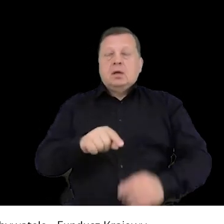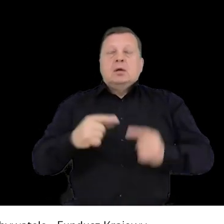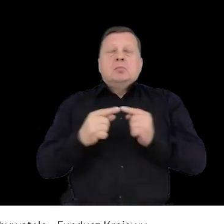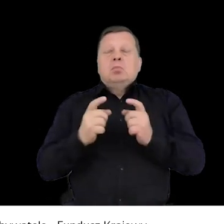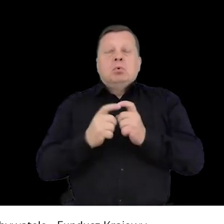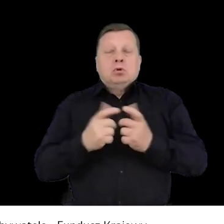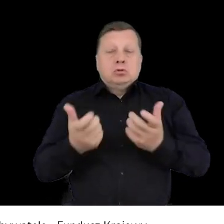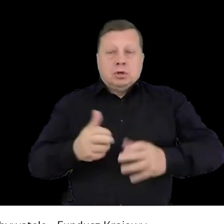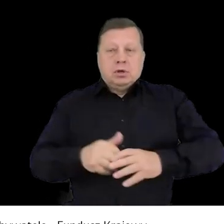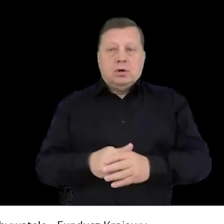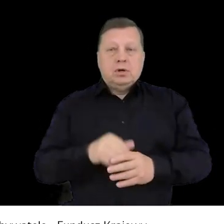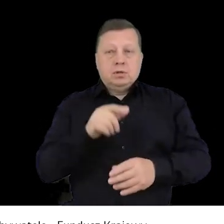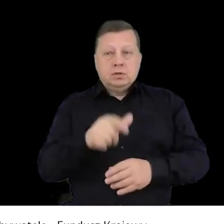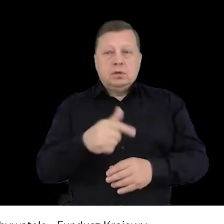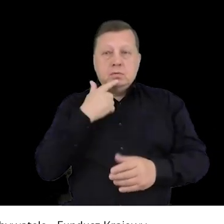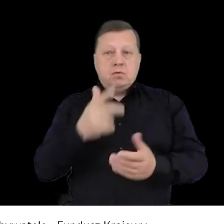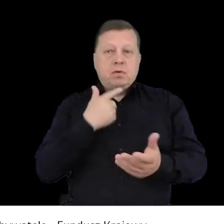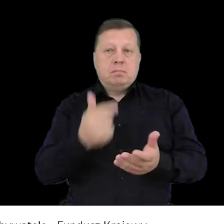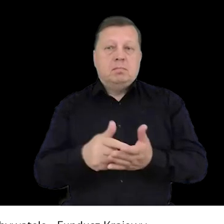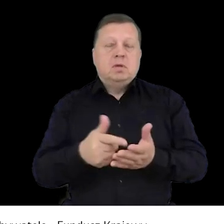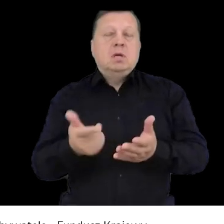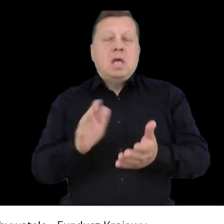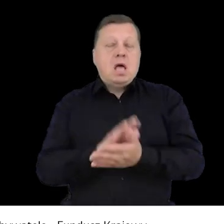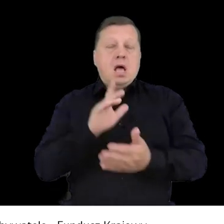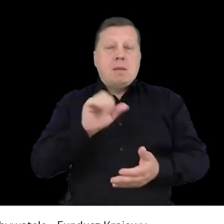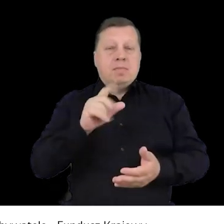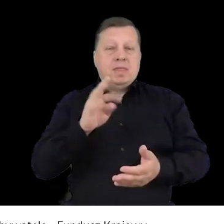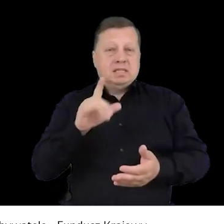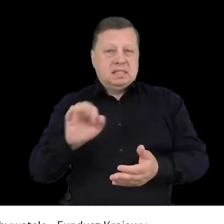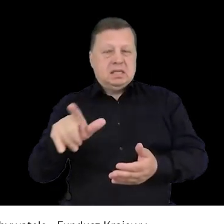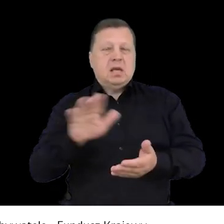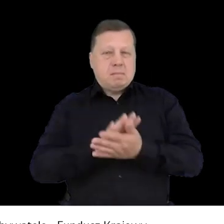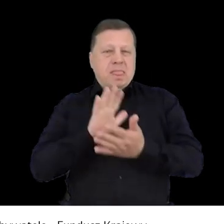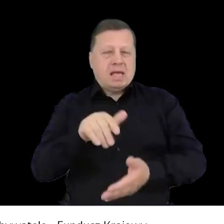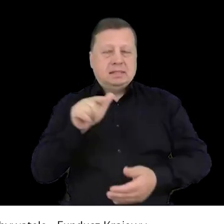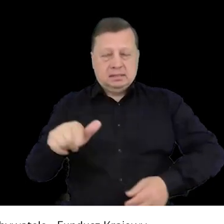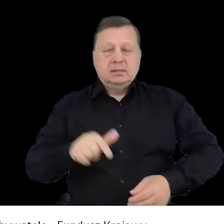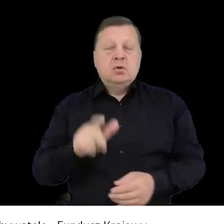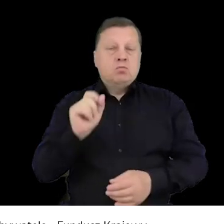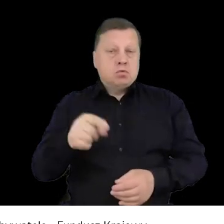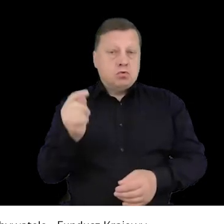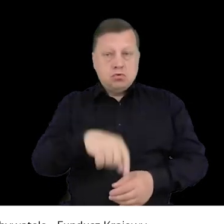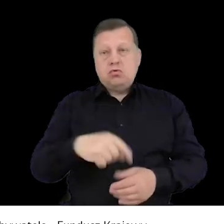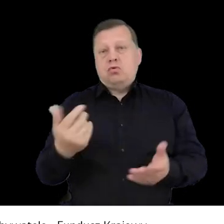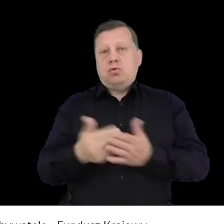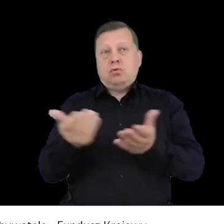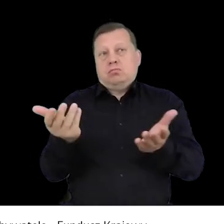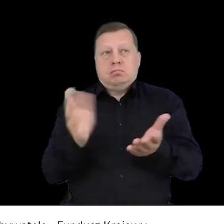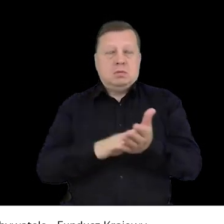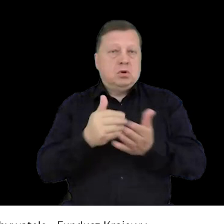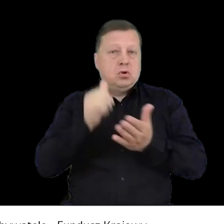właściwie z tą zasadą neutralności. Czyli jeżeli amnestii intersektional pojawi się na przykład jutro